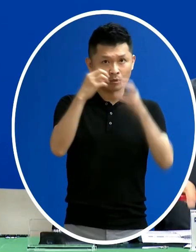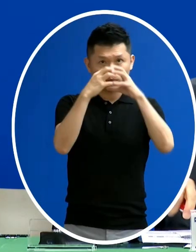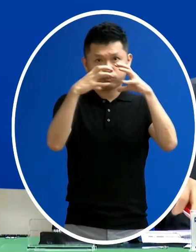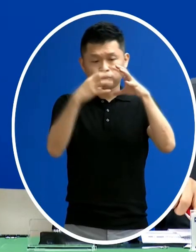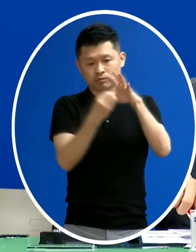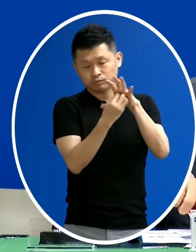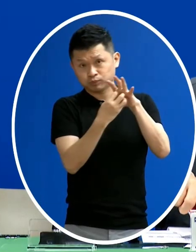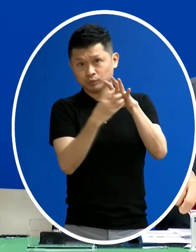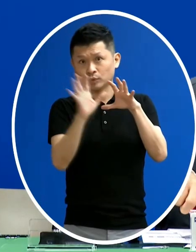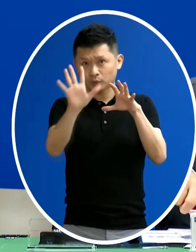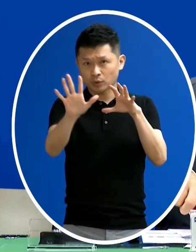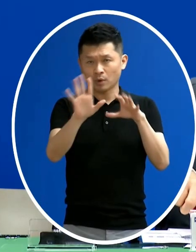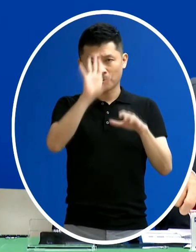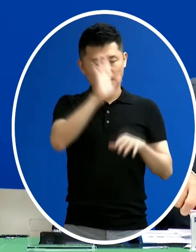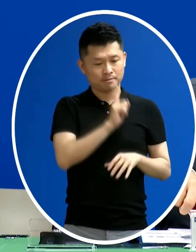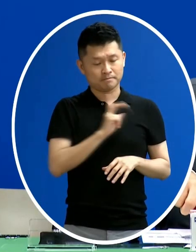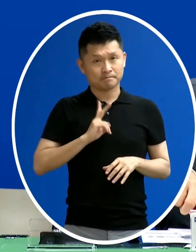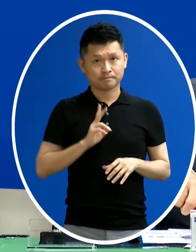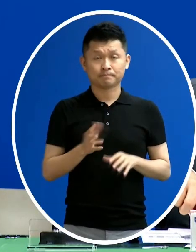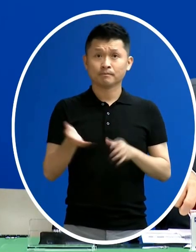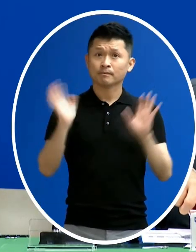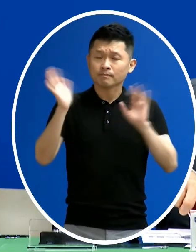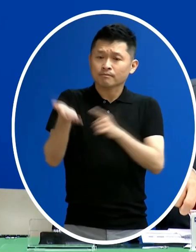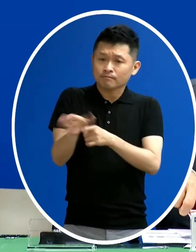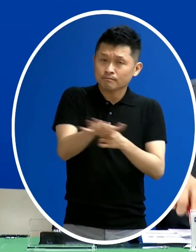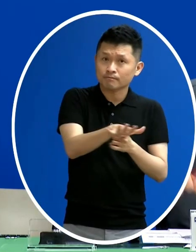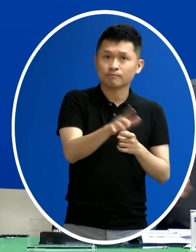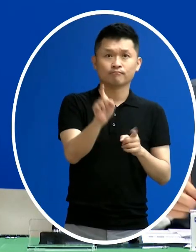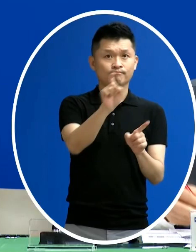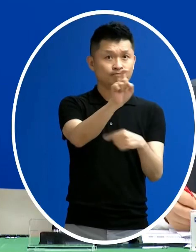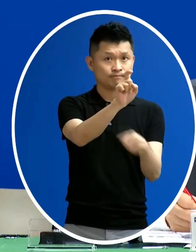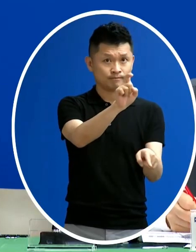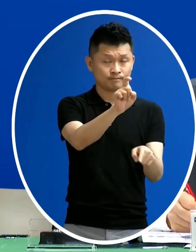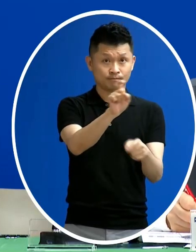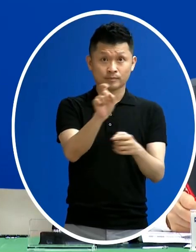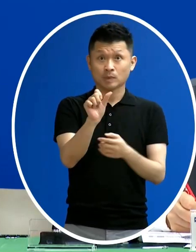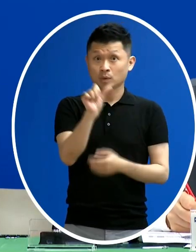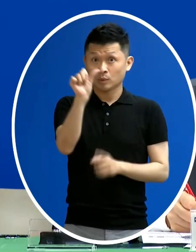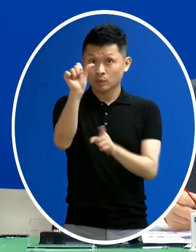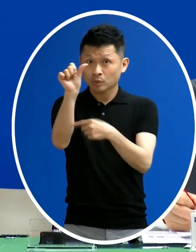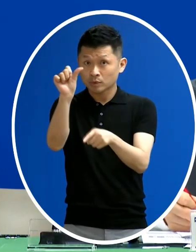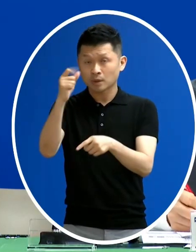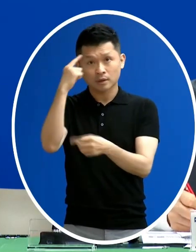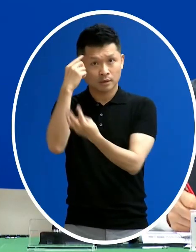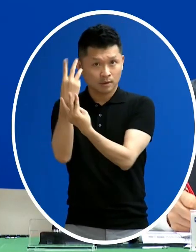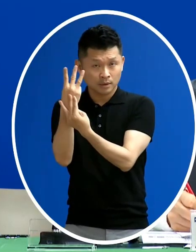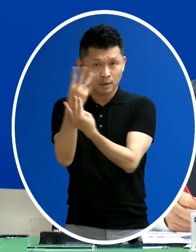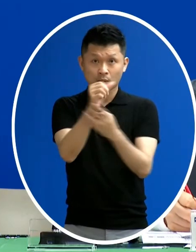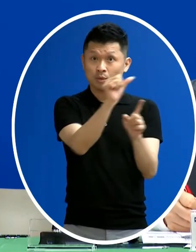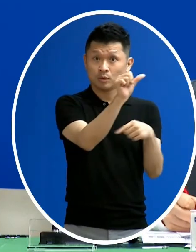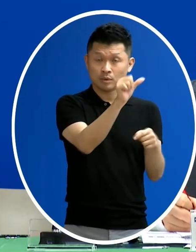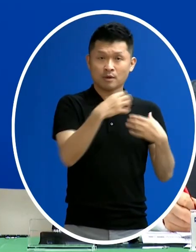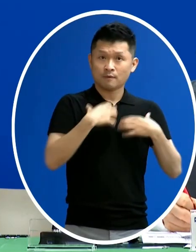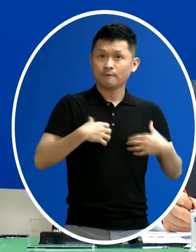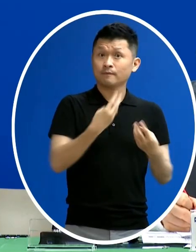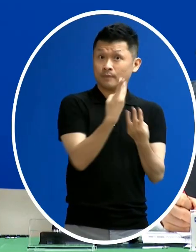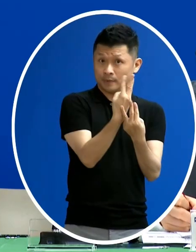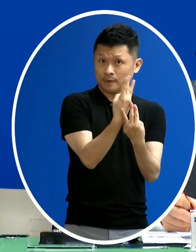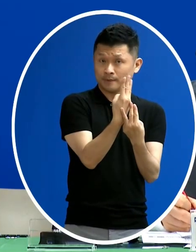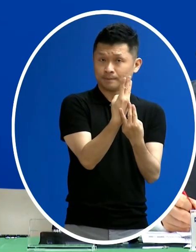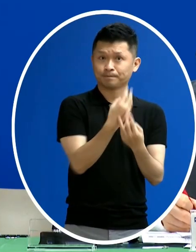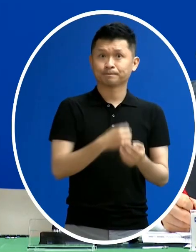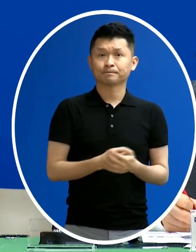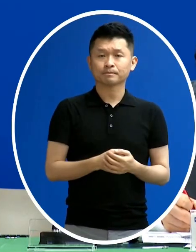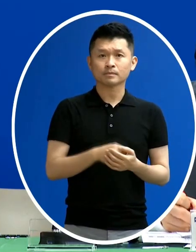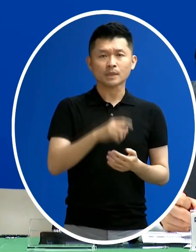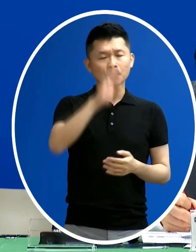部分 那累積到現在兒童的死亡個案是有10位其中5位是腦炎 兩位是肺炎 這兩位都有這個